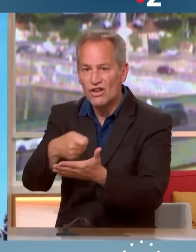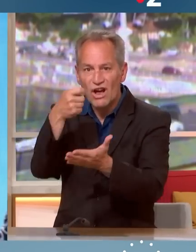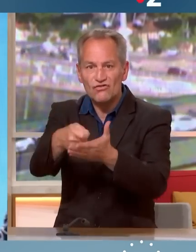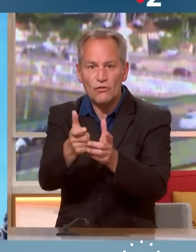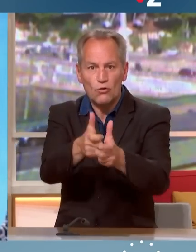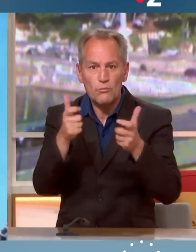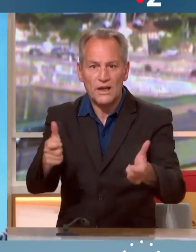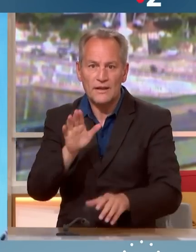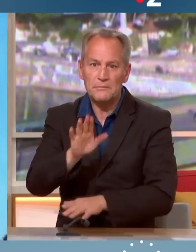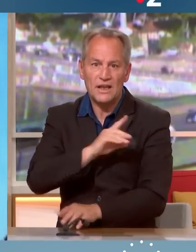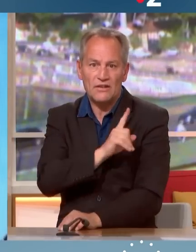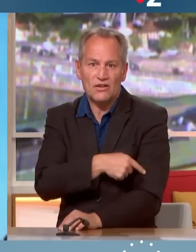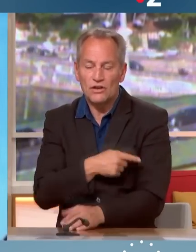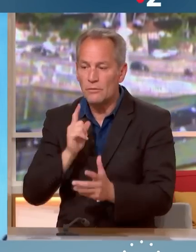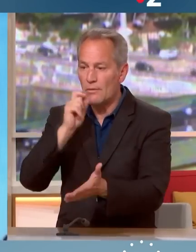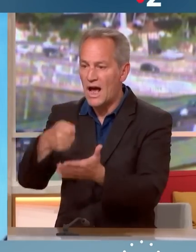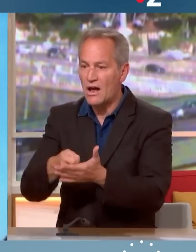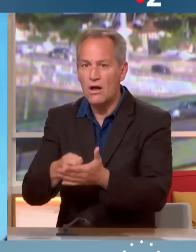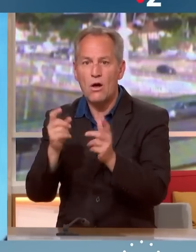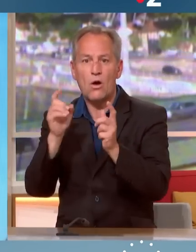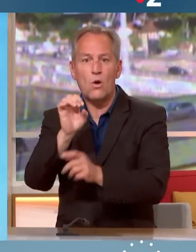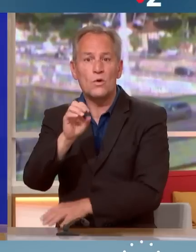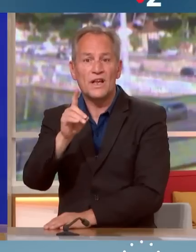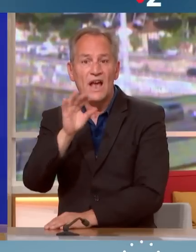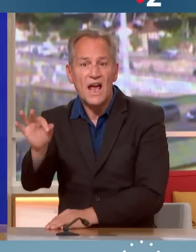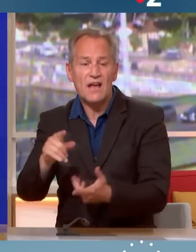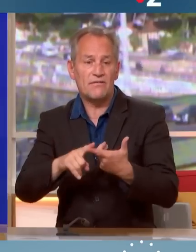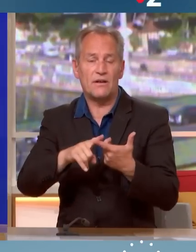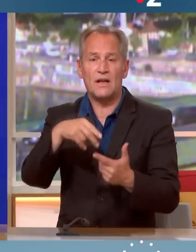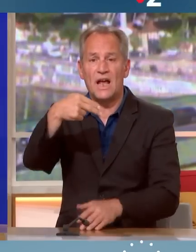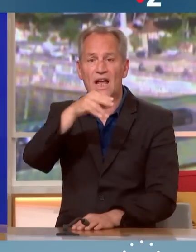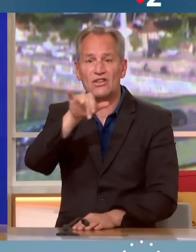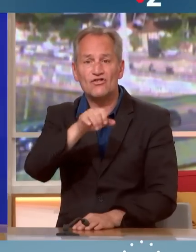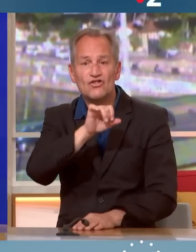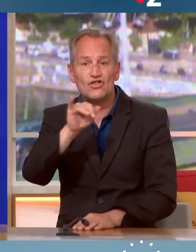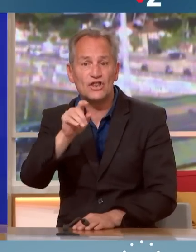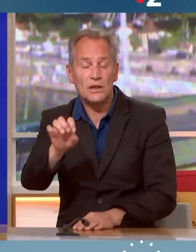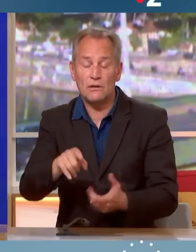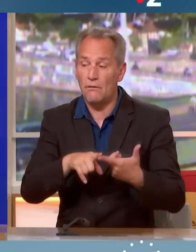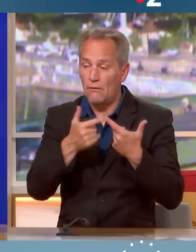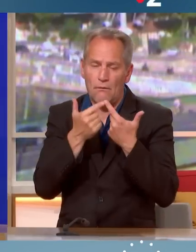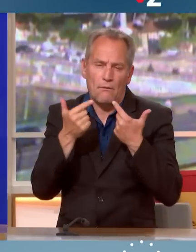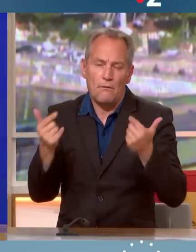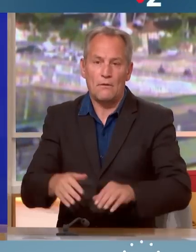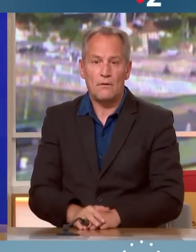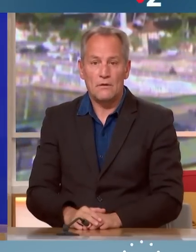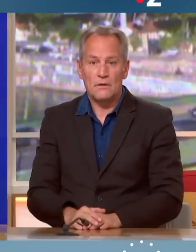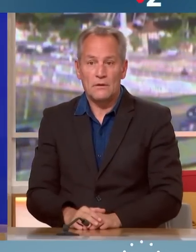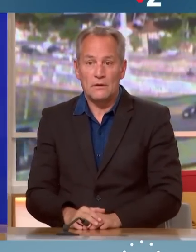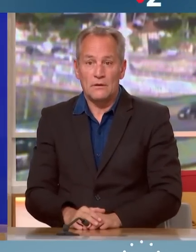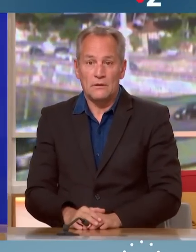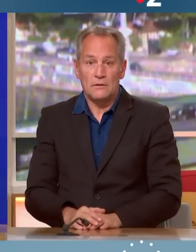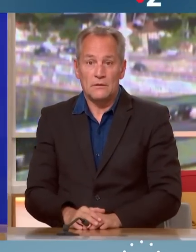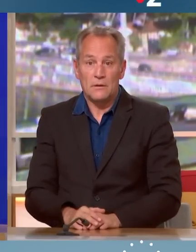avancer, racheter EDF, racheter ENGIE, etc. Ça ne fait pas nationaliser ces entreprises. qui est une piste qui a été aussi évoquée ? Pour EDF. Oui, pour